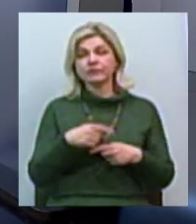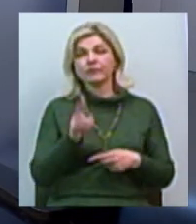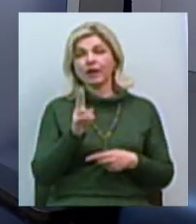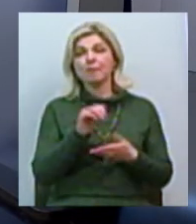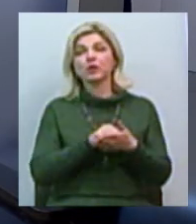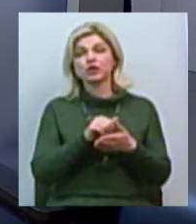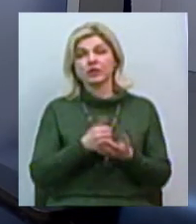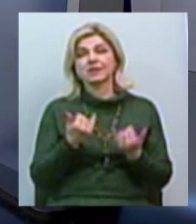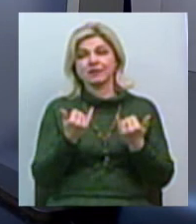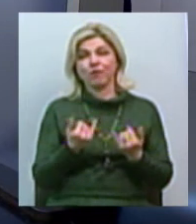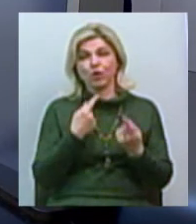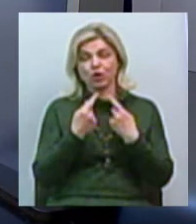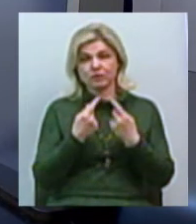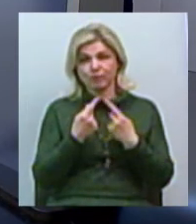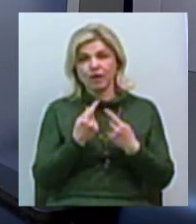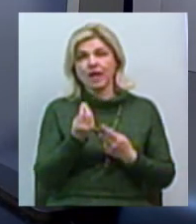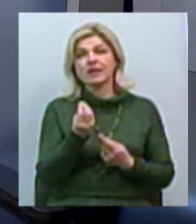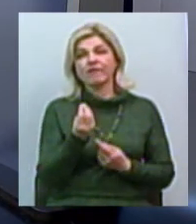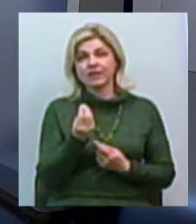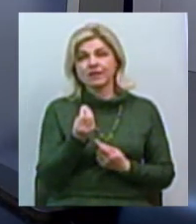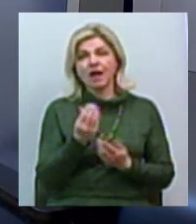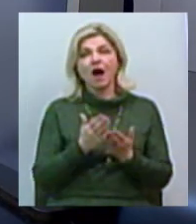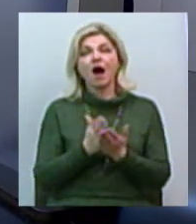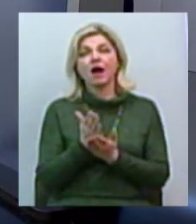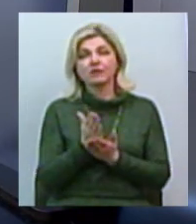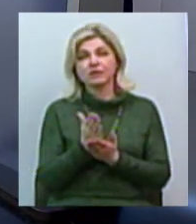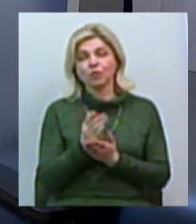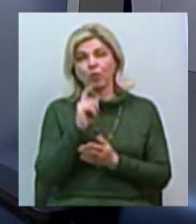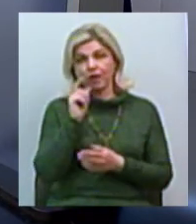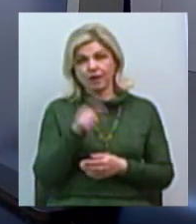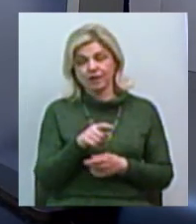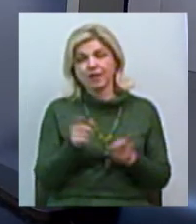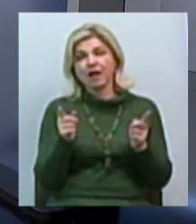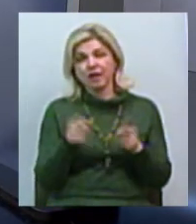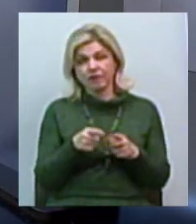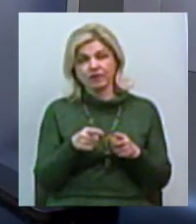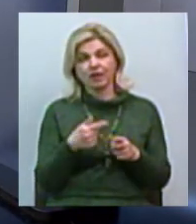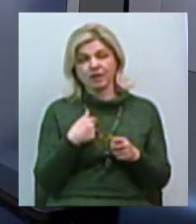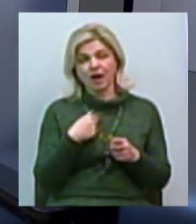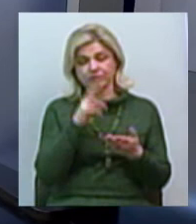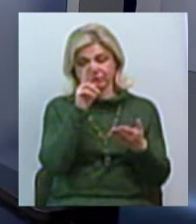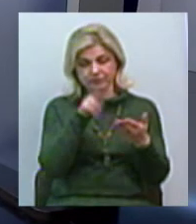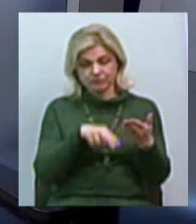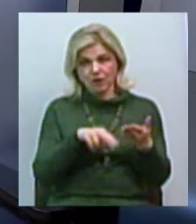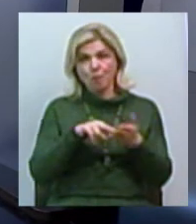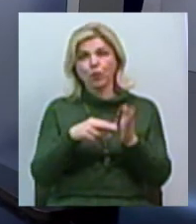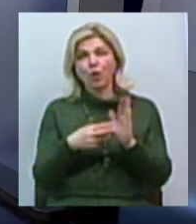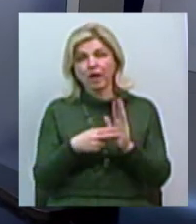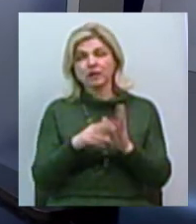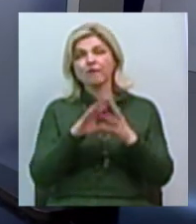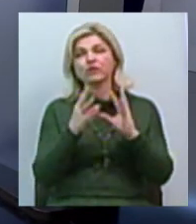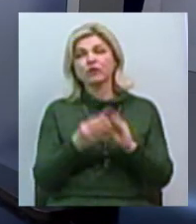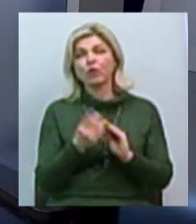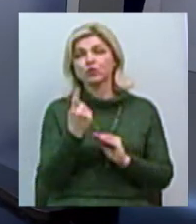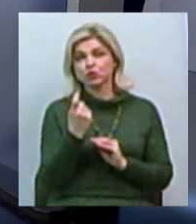розмови, інвестиційний атлас України, так стисло пробігся я по тих проєктах, їх всього сто, як я